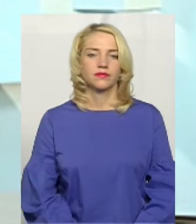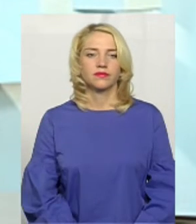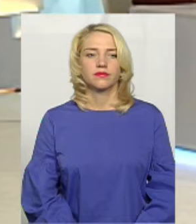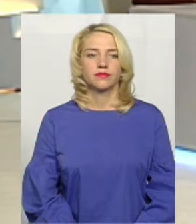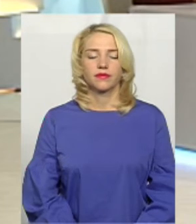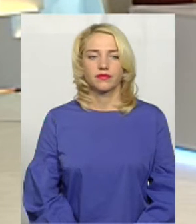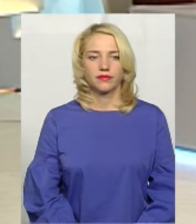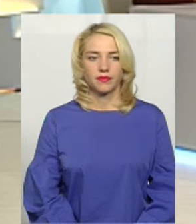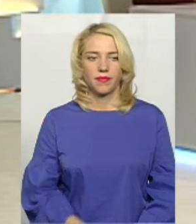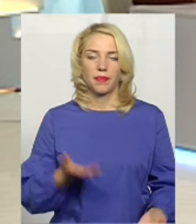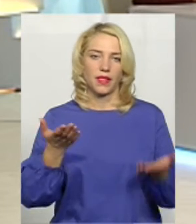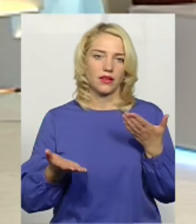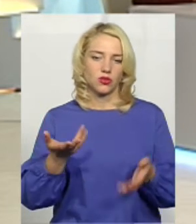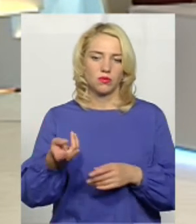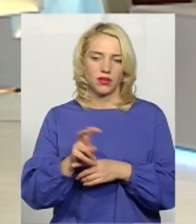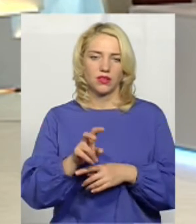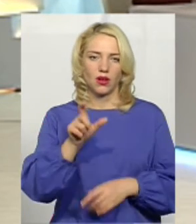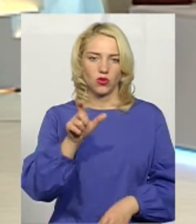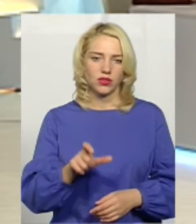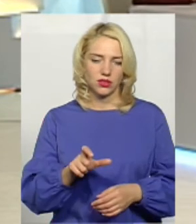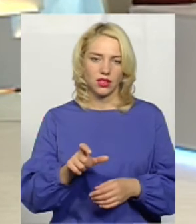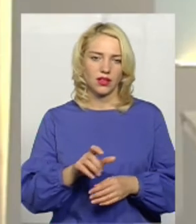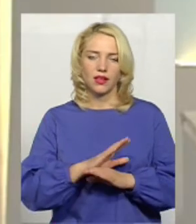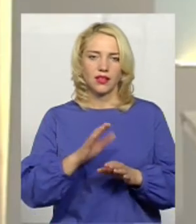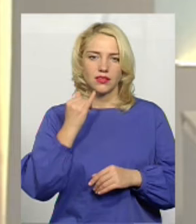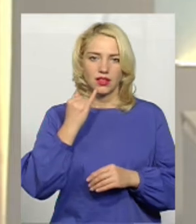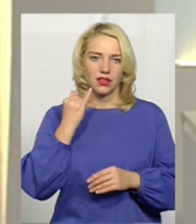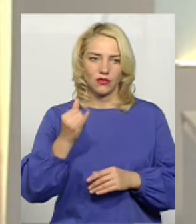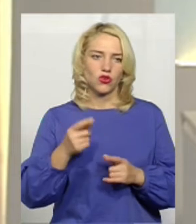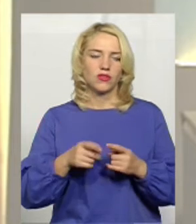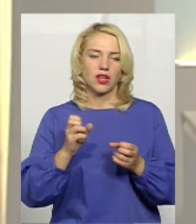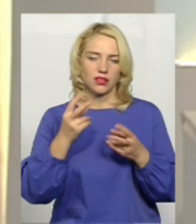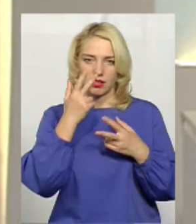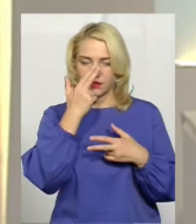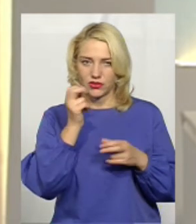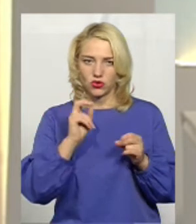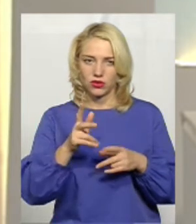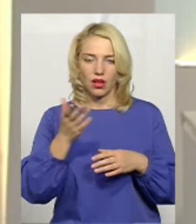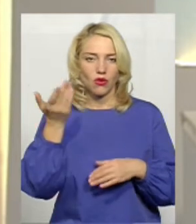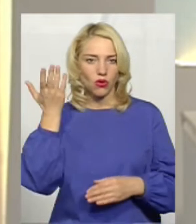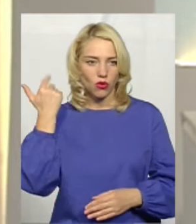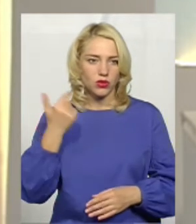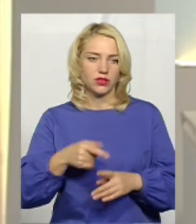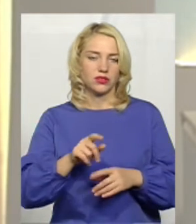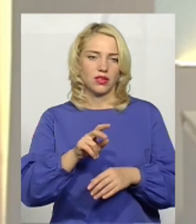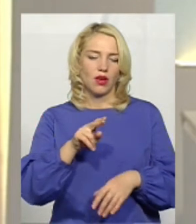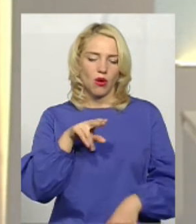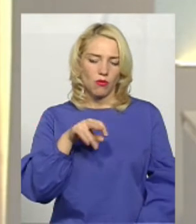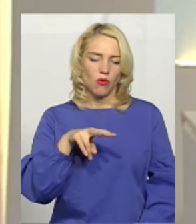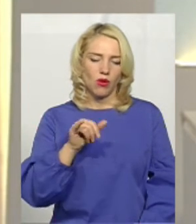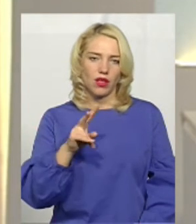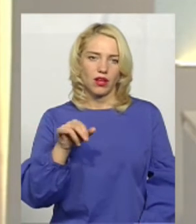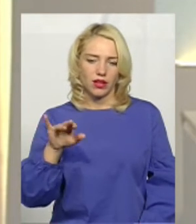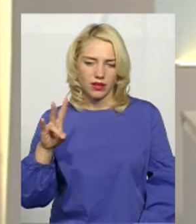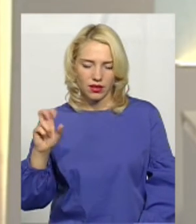Тобто, якщо прийде людина, навіть не зателефонувавши, а зазвичкою, як колись, в поліклініку, в